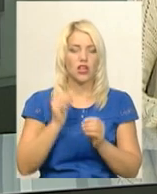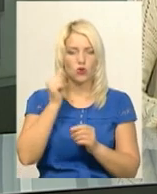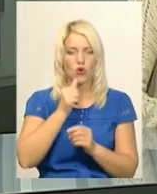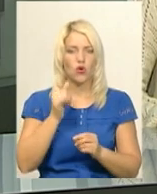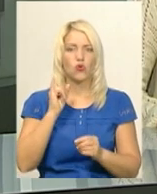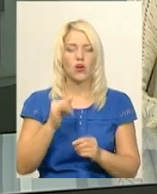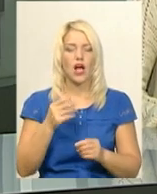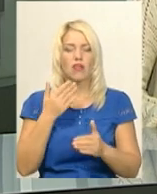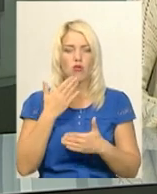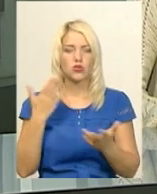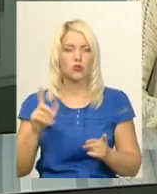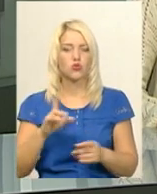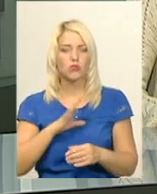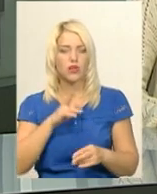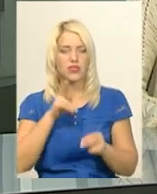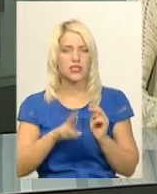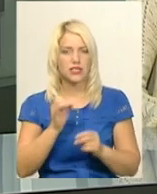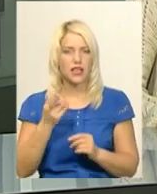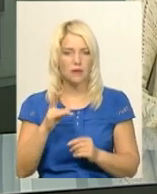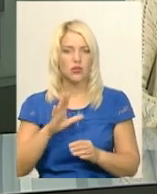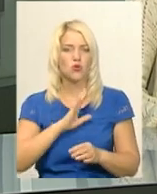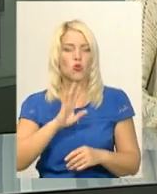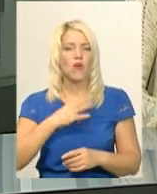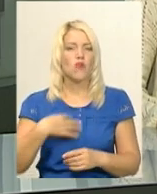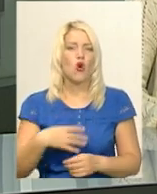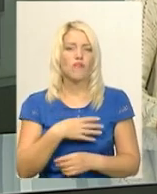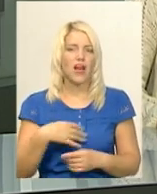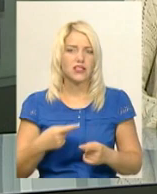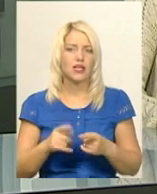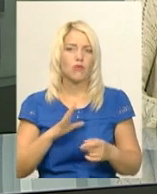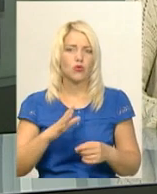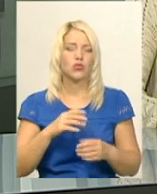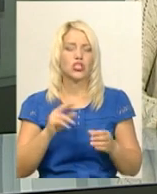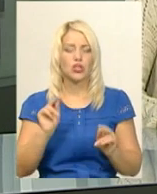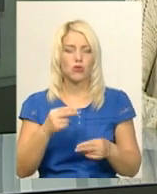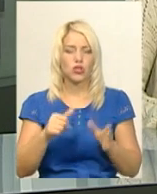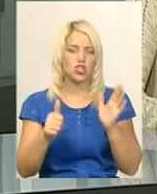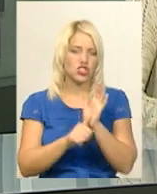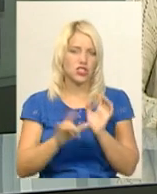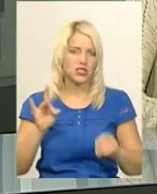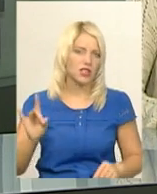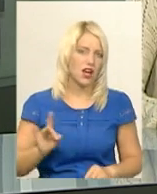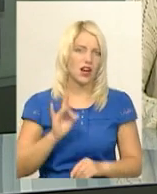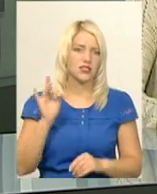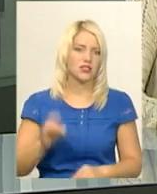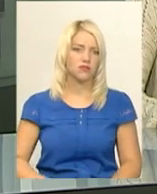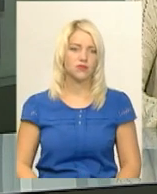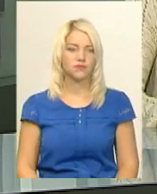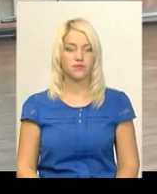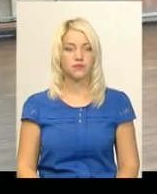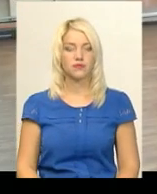останній з них, що відбулася в кінці серпня у Хорватії, чемпіонками вони стали шість разів. Більше розкаже Ярослав Анташевська.